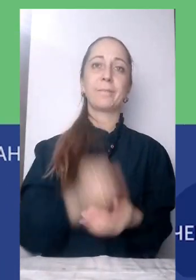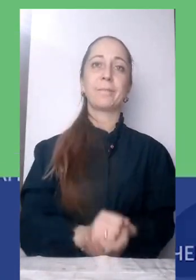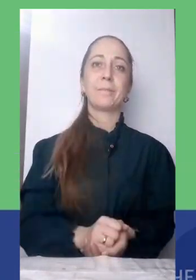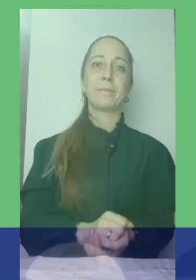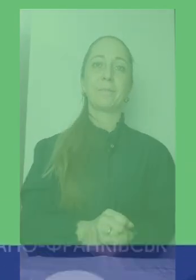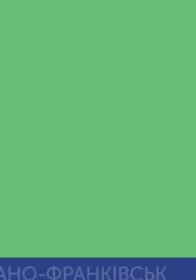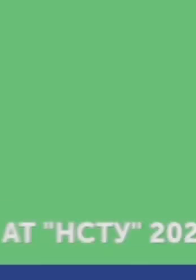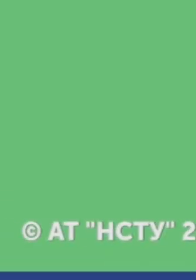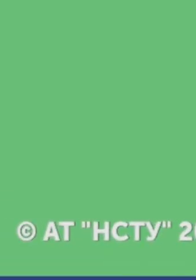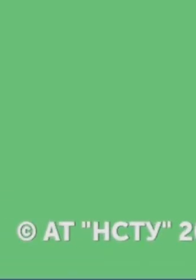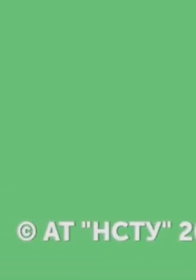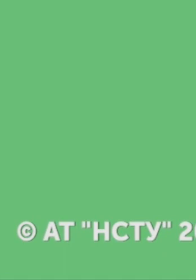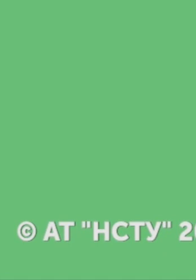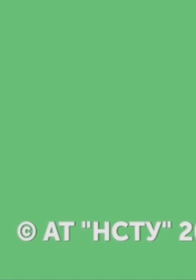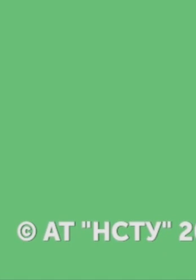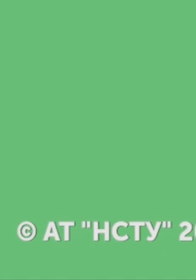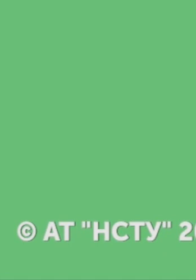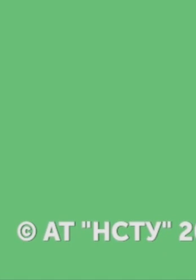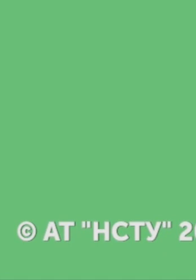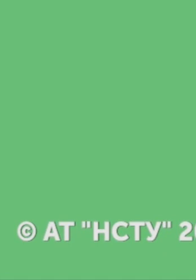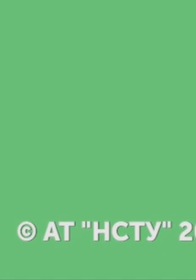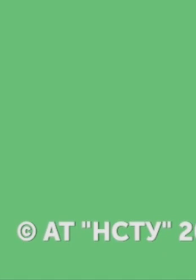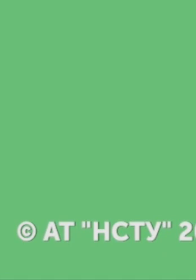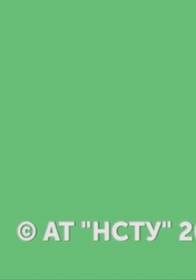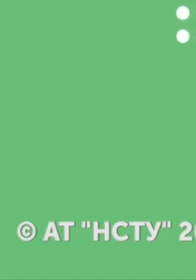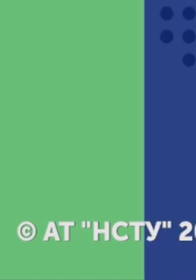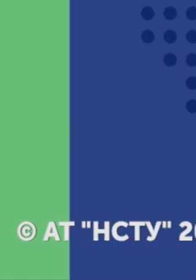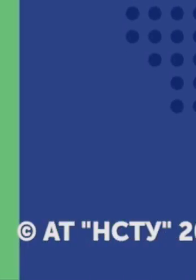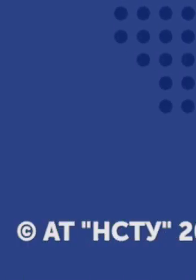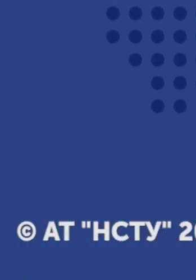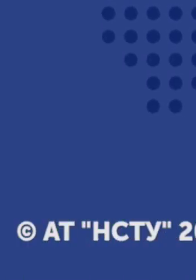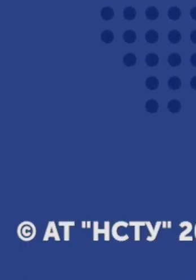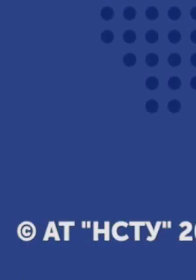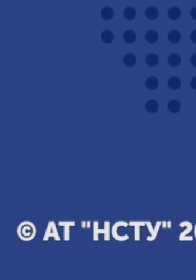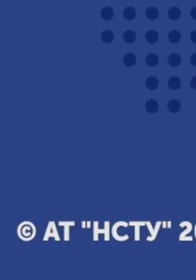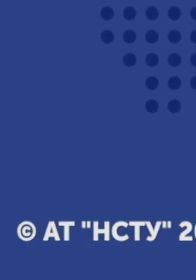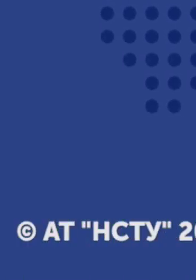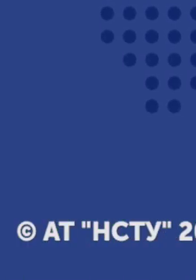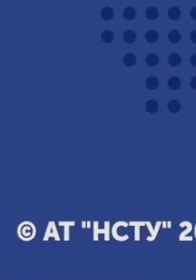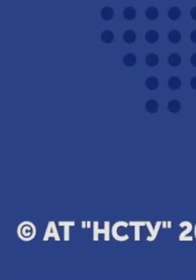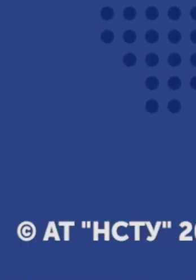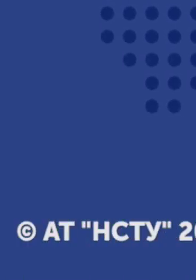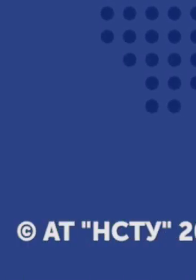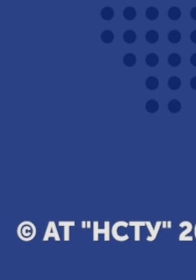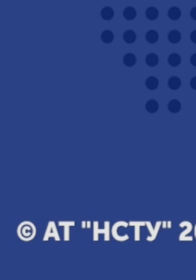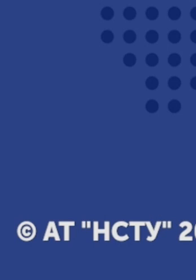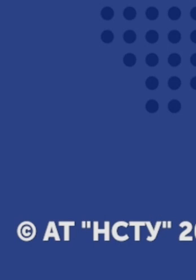Новини на Суспільному Черкаси. Новини